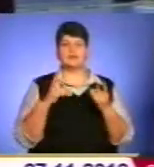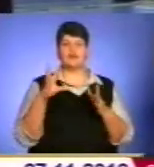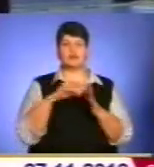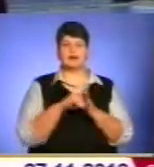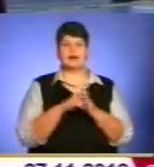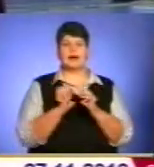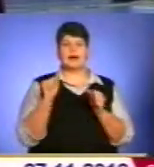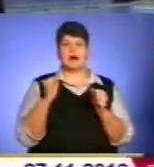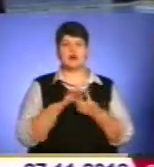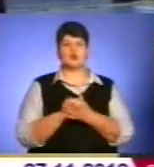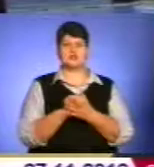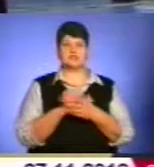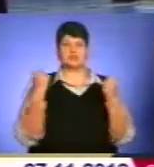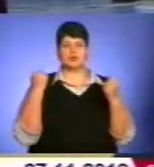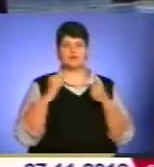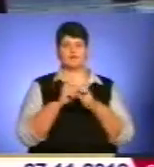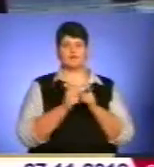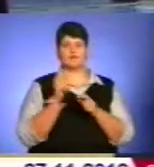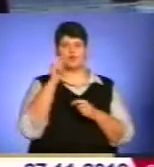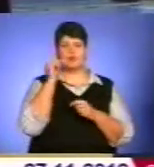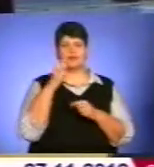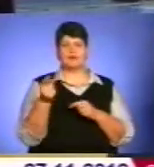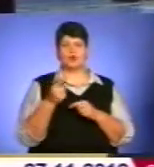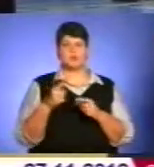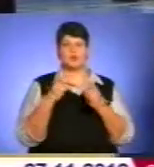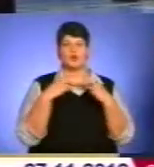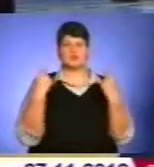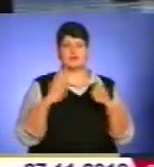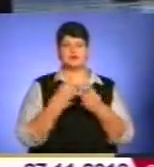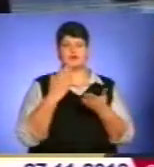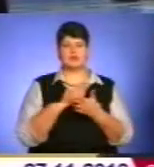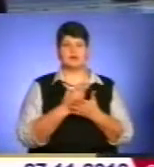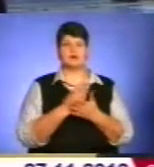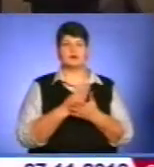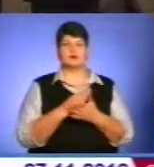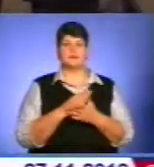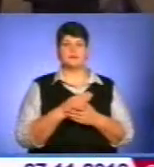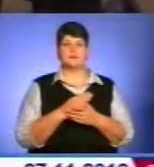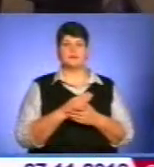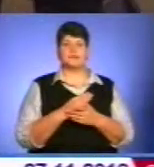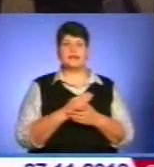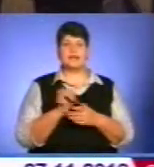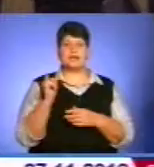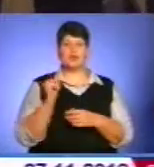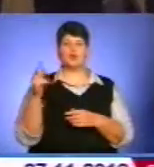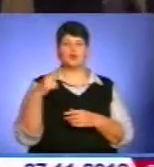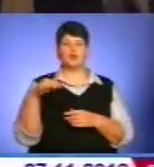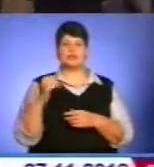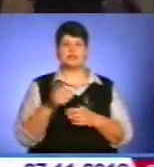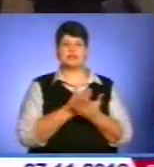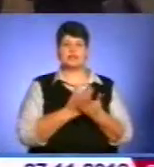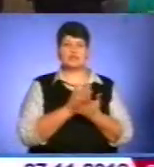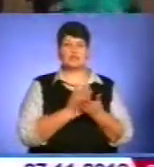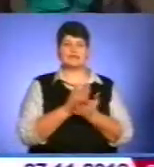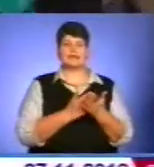Асоціація спортивної боротьби України, Тернопільської осередок, де говорив Андрій Дергівський. Ігор Дух – заслужений тренер України.